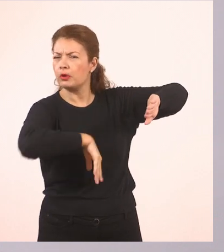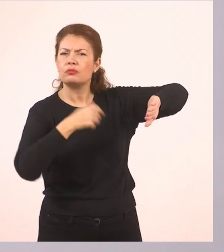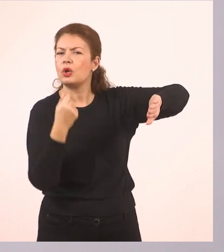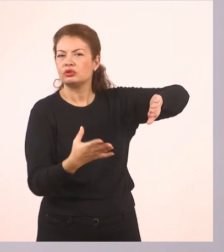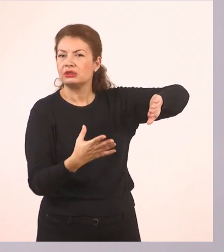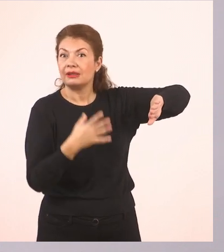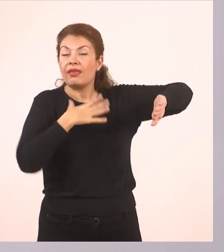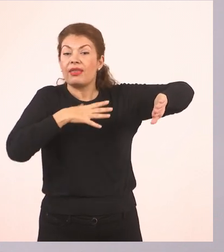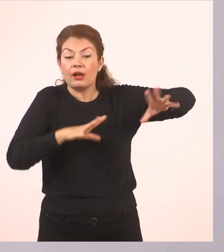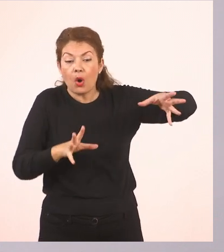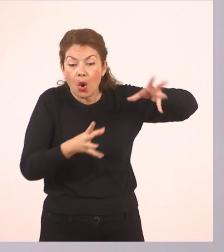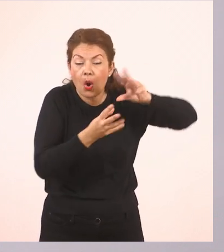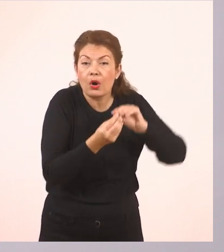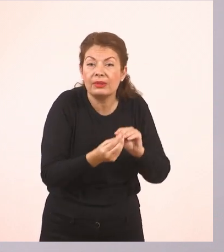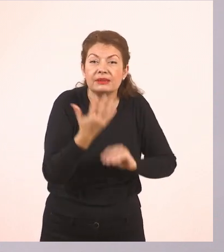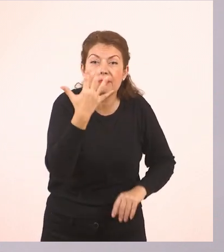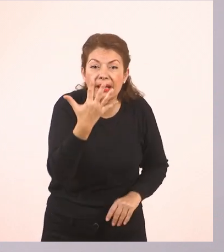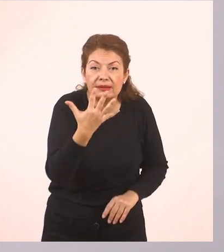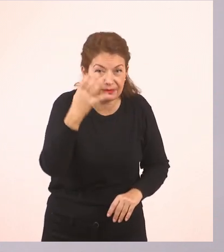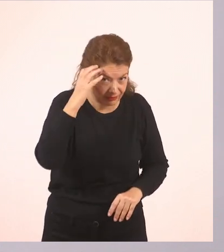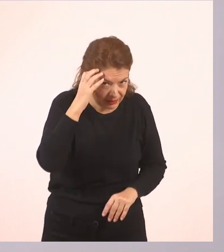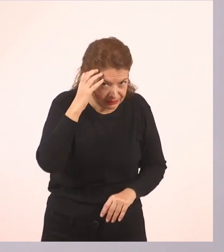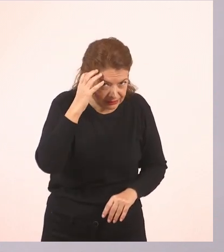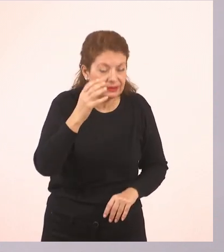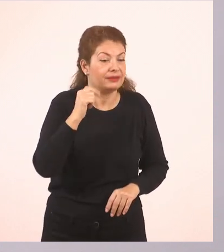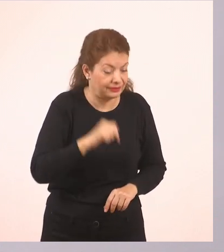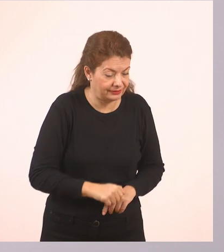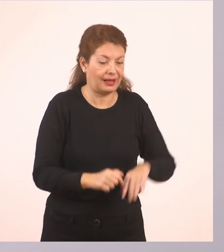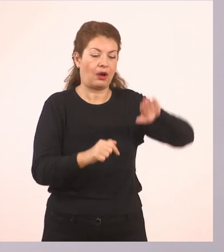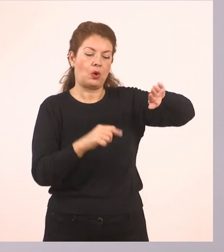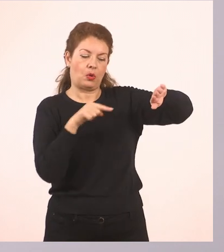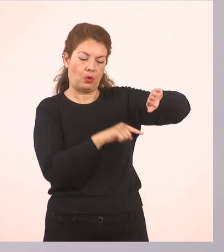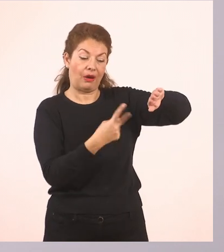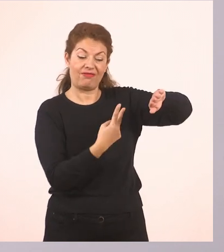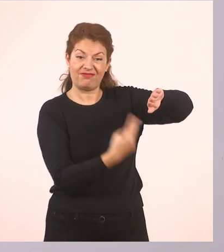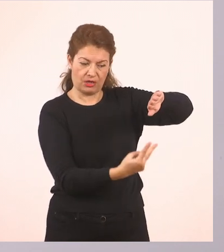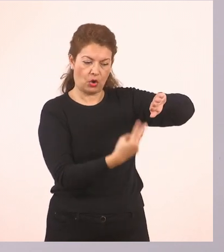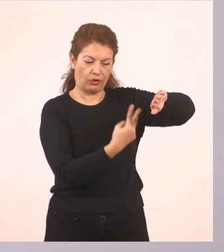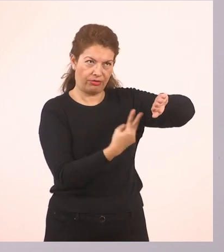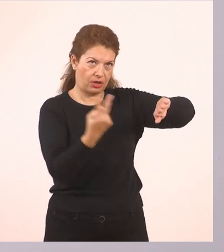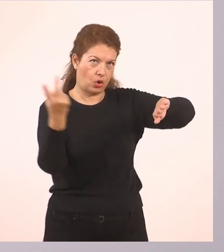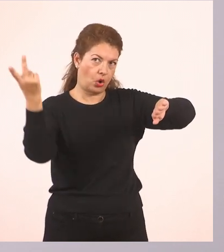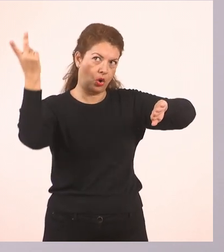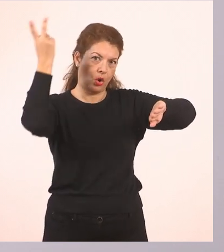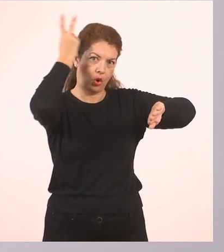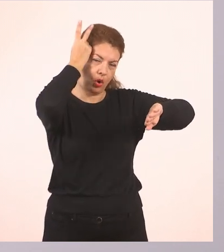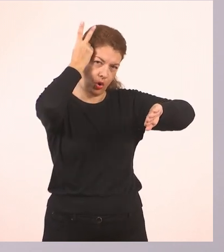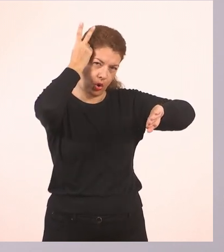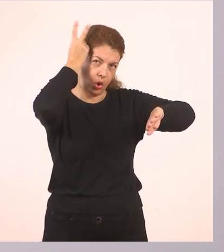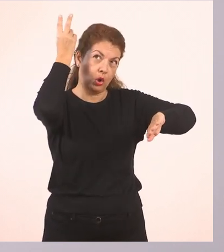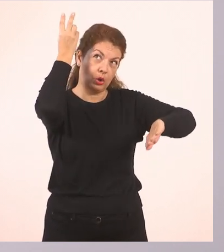Βάζω λοιπόν το 2 στο νου και την παλάμη μου εδώ για να κρατάει αυτά που ήδη έχω και μετρώ.